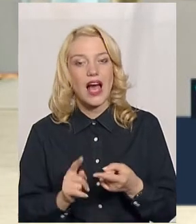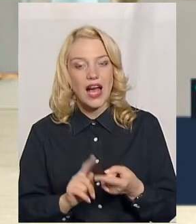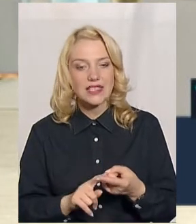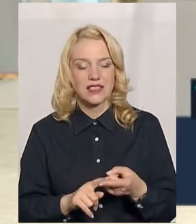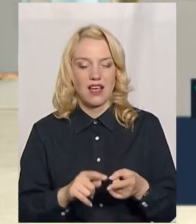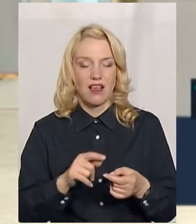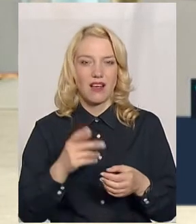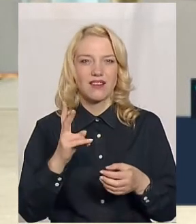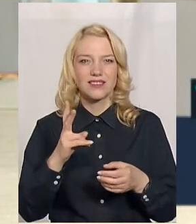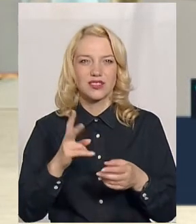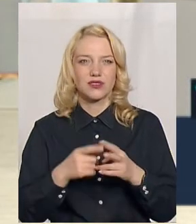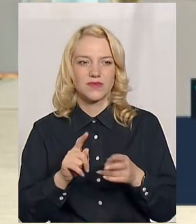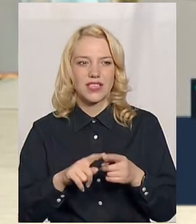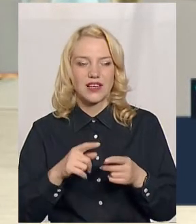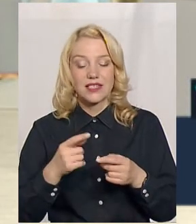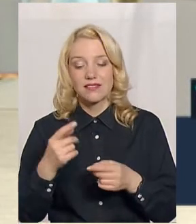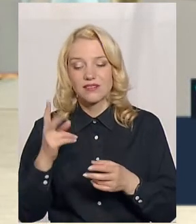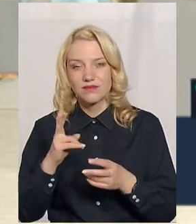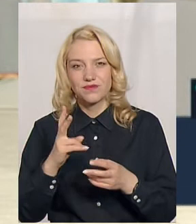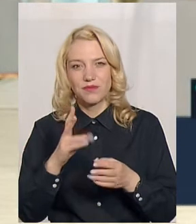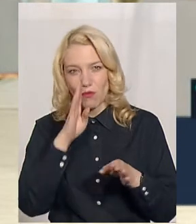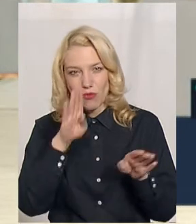молекули, виробляють лікарський засіб.